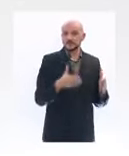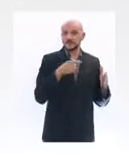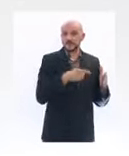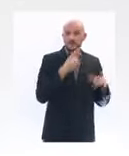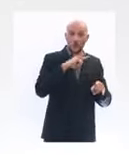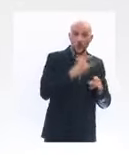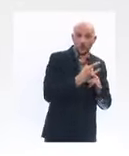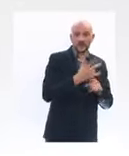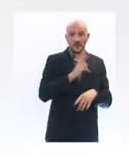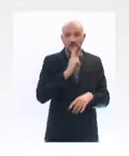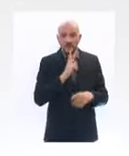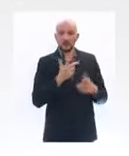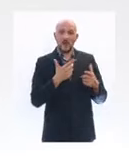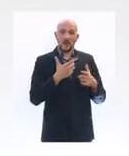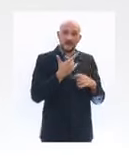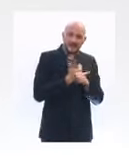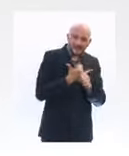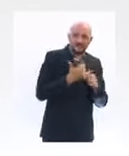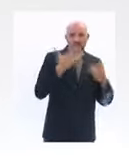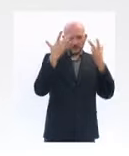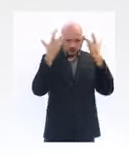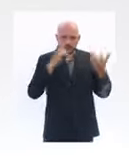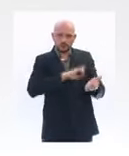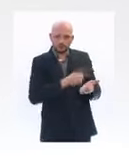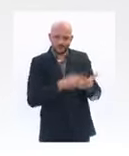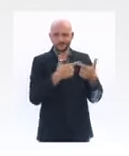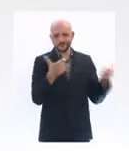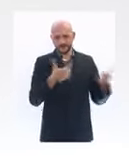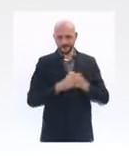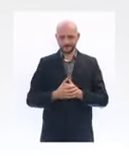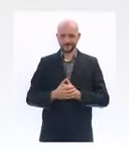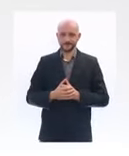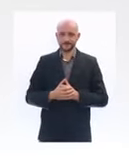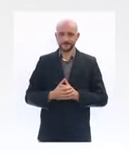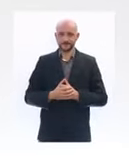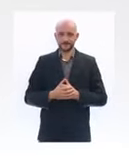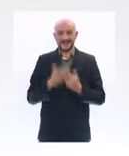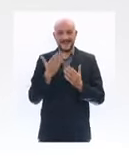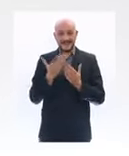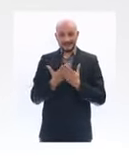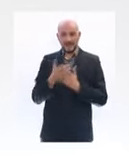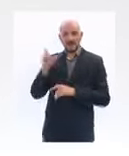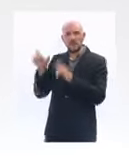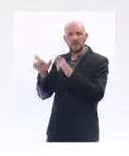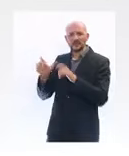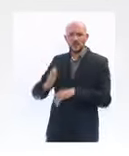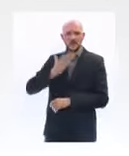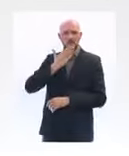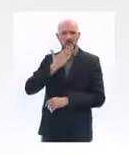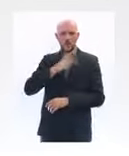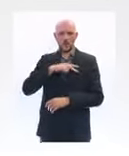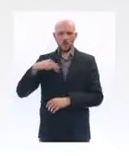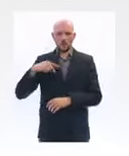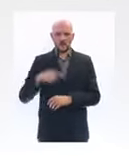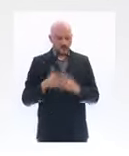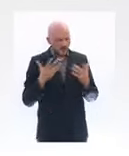'hôtellerie, des cafés, de la restauration, de la culture que vous connaissez. Tout bailleur qui, sur les trois mois d'octobre, novembre et décembre